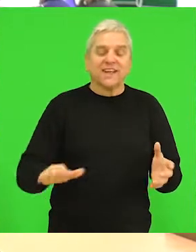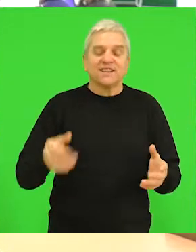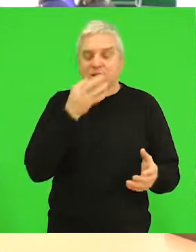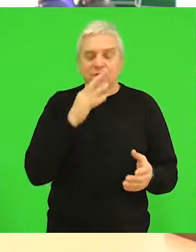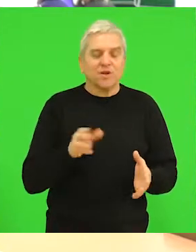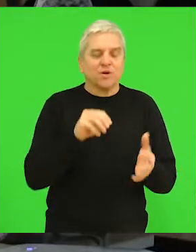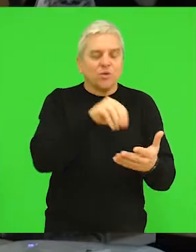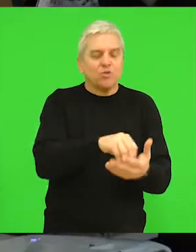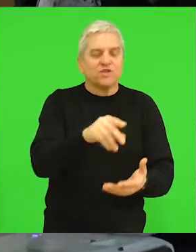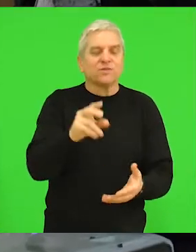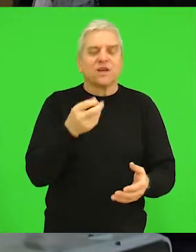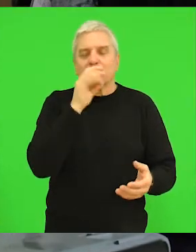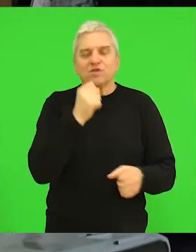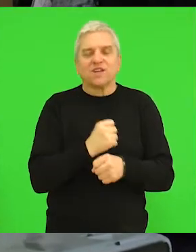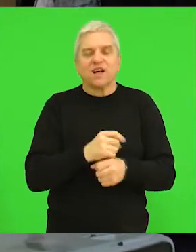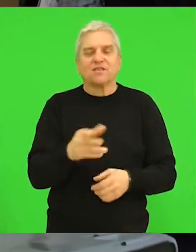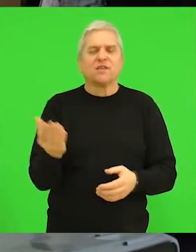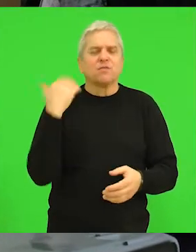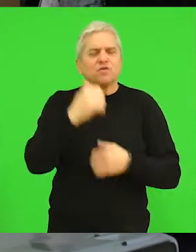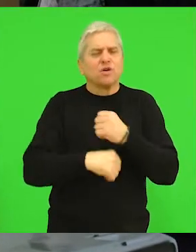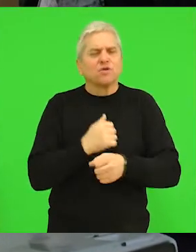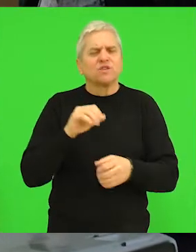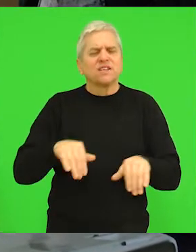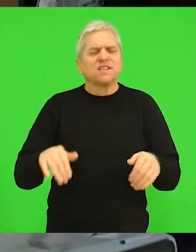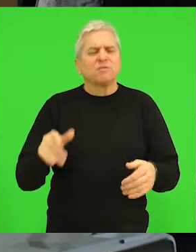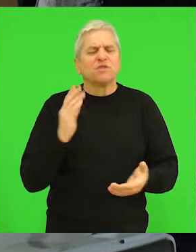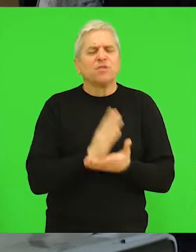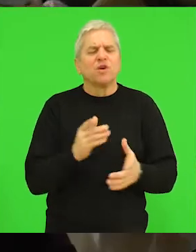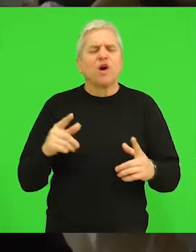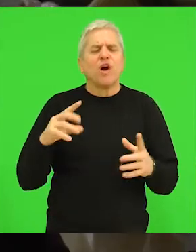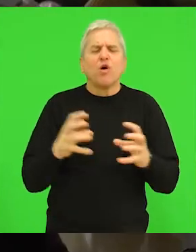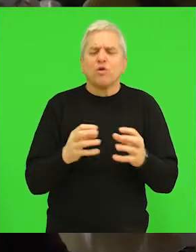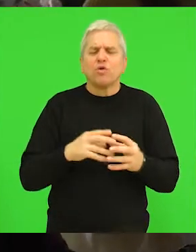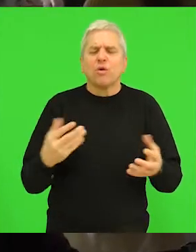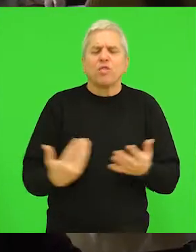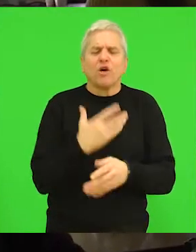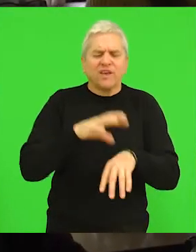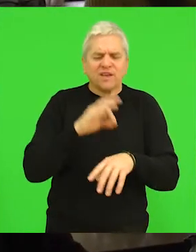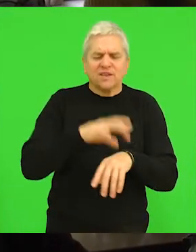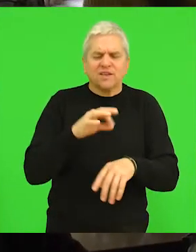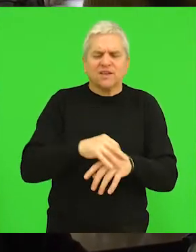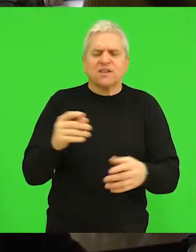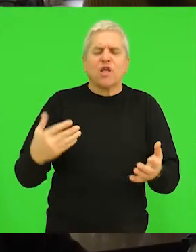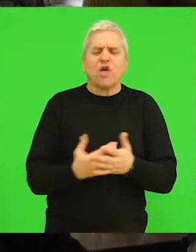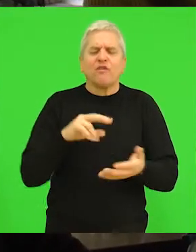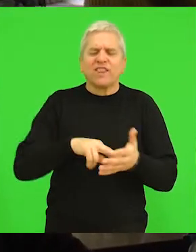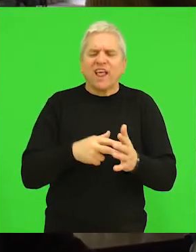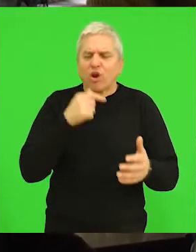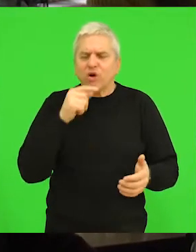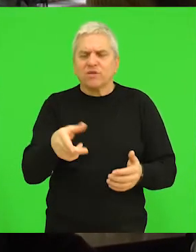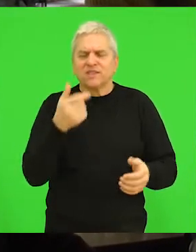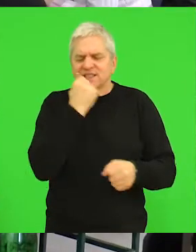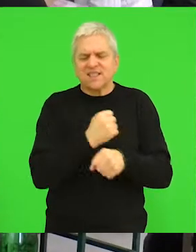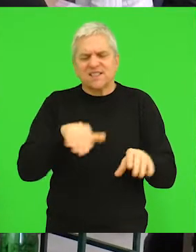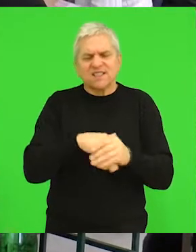poboljšaju svoj rad. Prošle godine je u Prečkolskoj ustanovi osnovan tim za uvođenje novih tehnologija sa ciljem da se